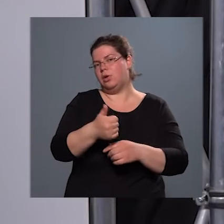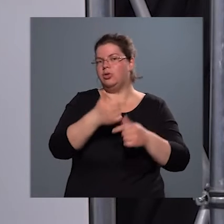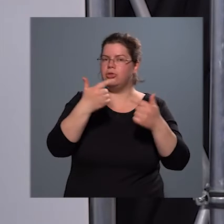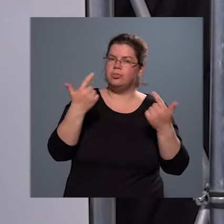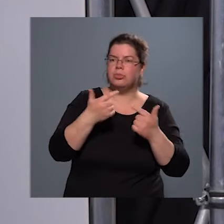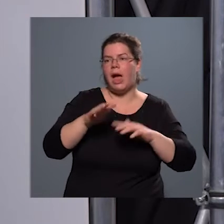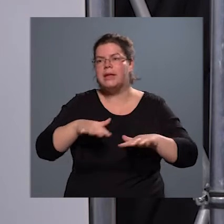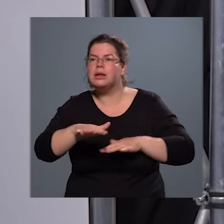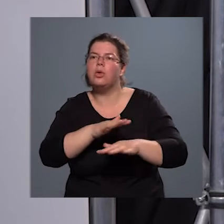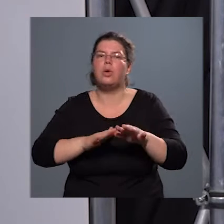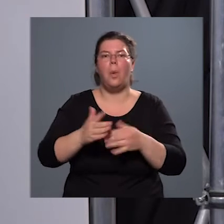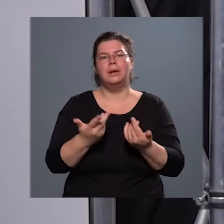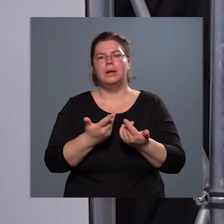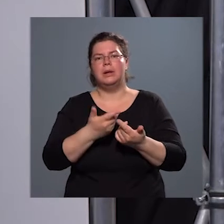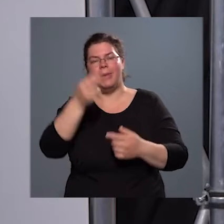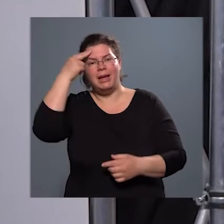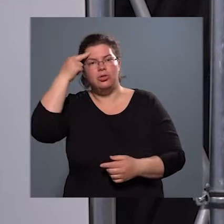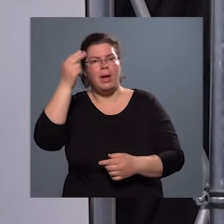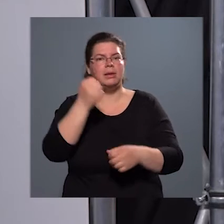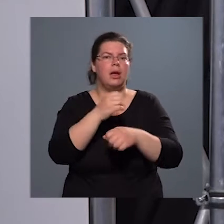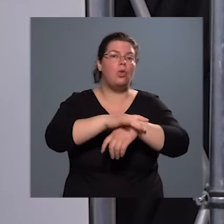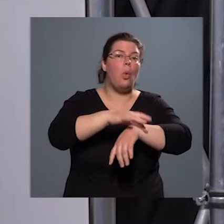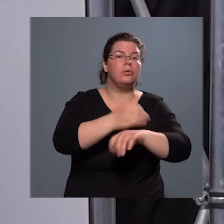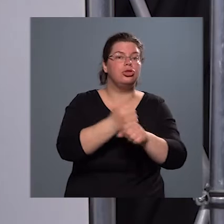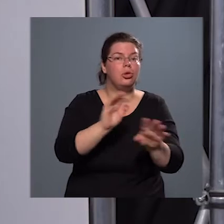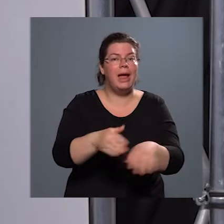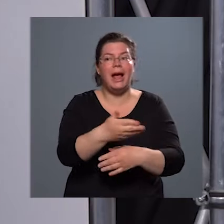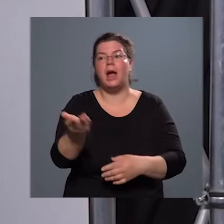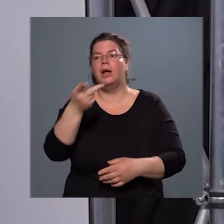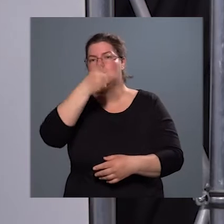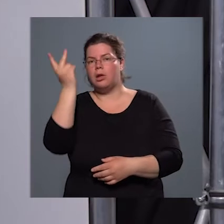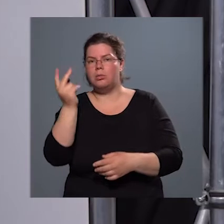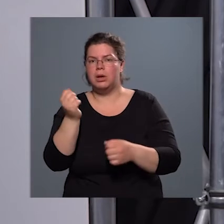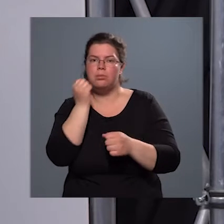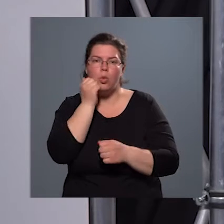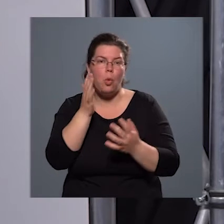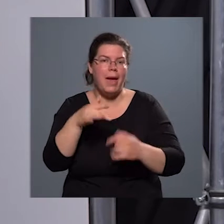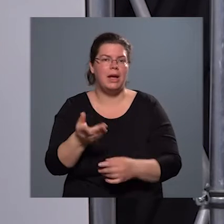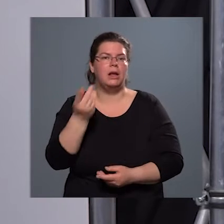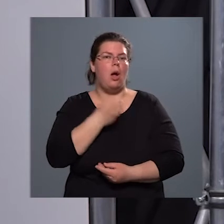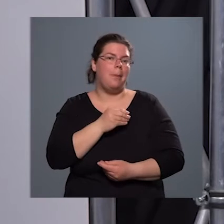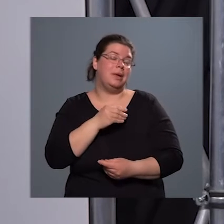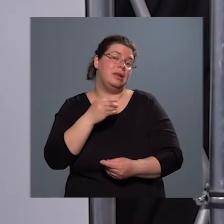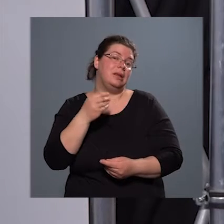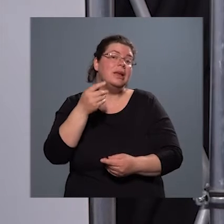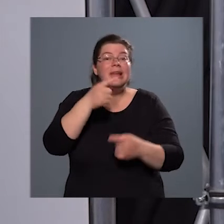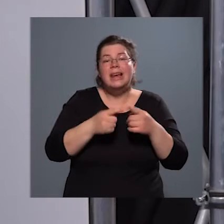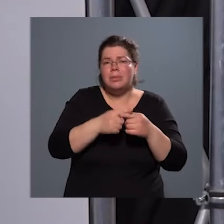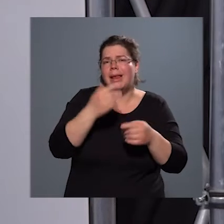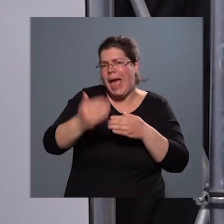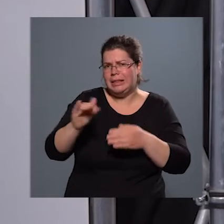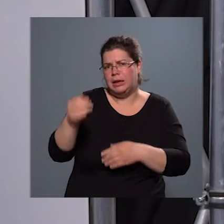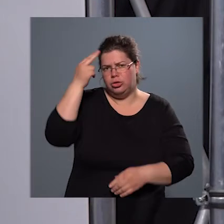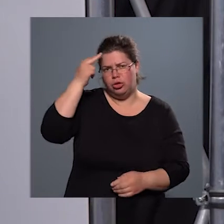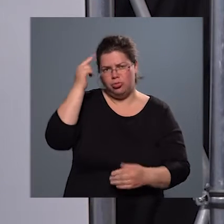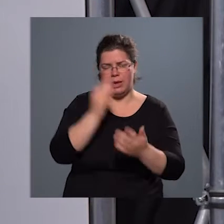megismerni azokat az orvoskollegákat, szakmai műhelyeket, amelyeket részben eddig is ismertem már, hiszen